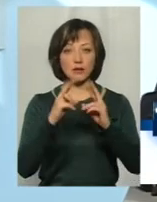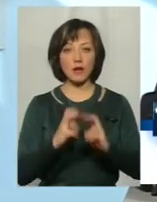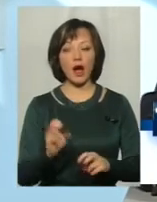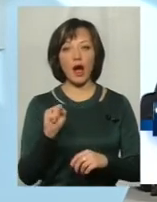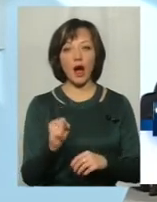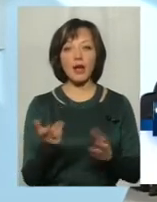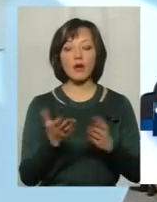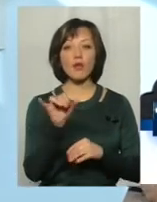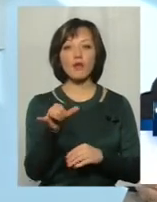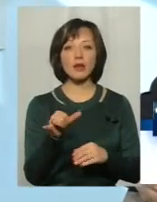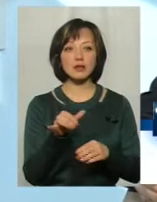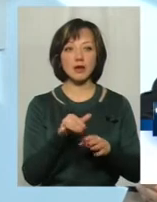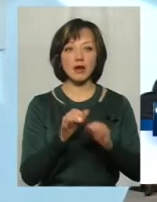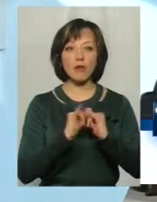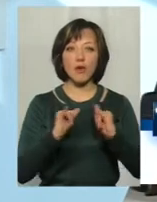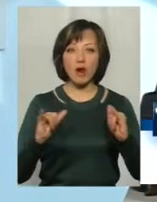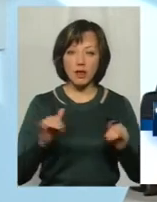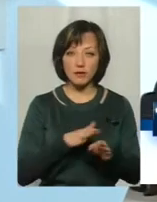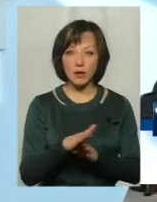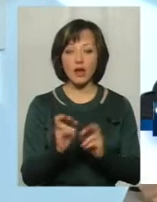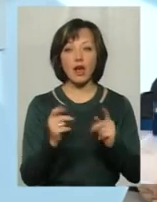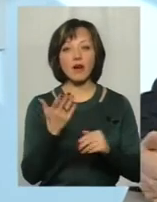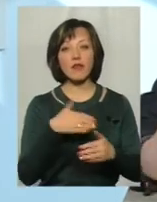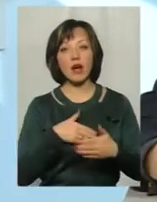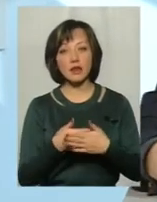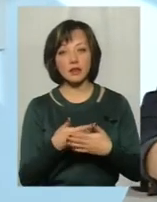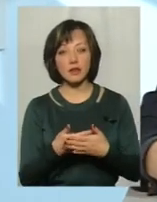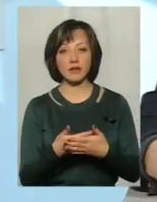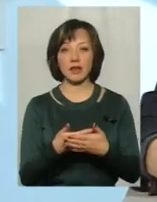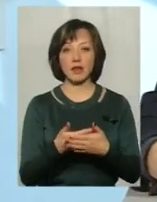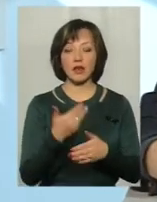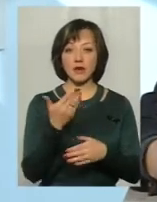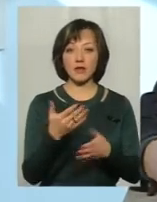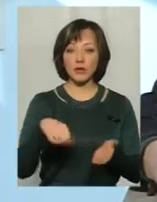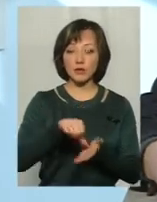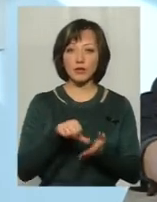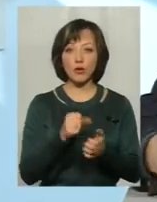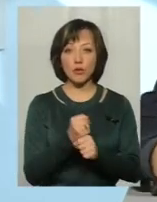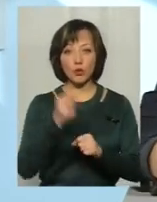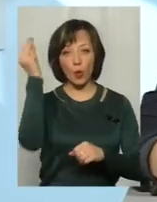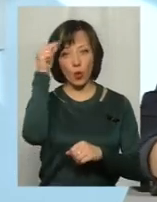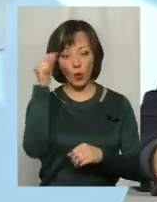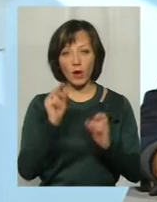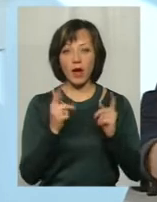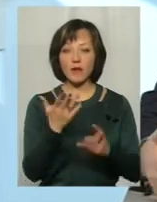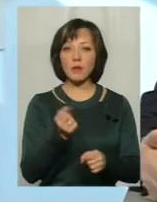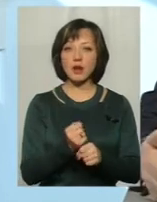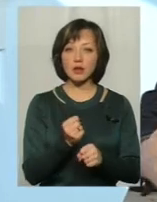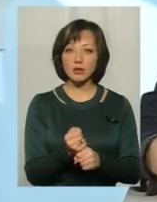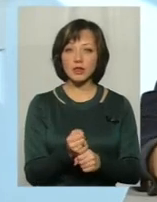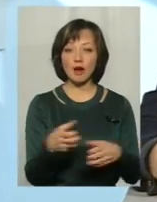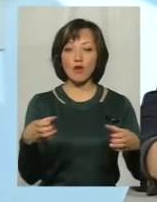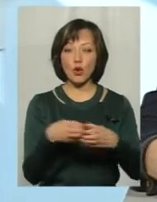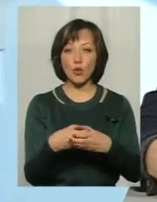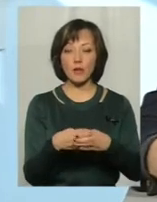який у вас, бдається, прогрес, наприклад. Наскільки ви активні, наскільки ви берете участь в роботі уроку, наскільки ви працюєте там в